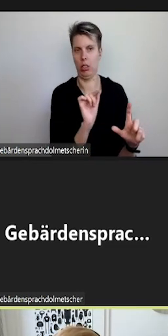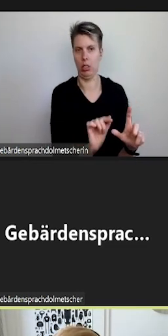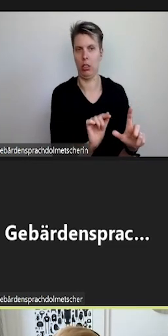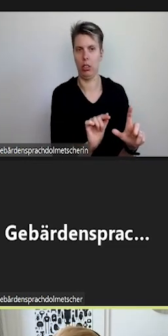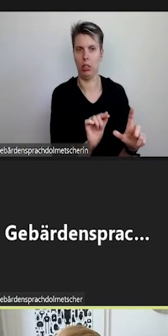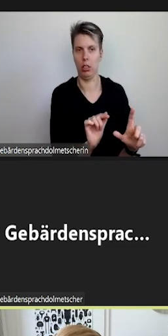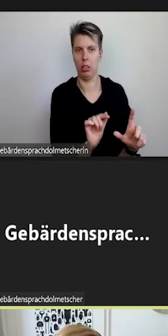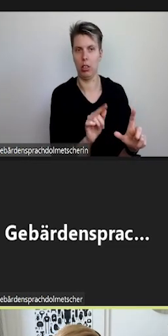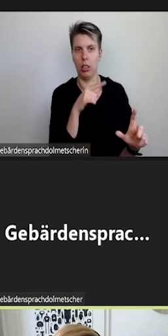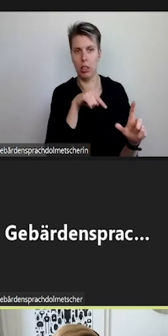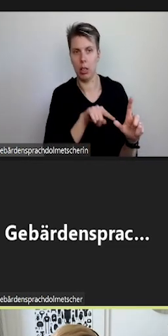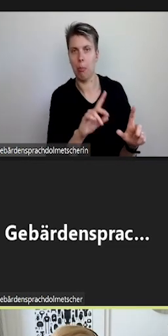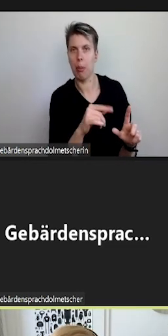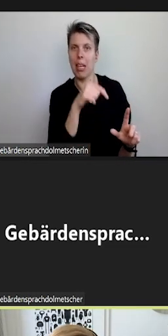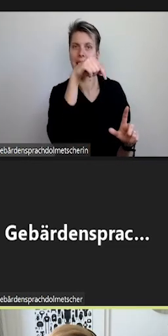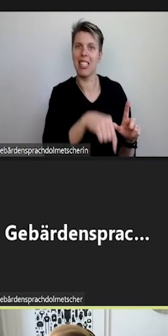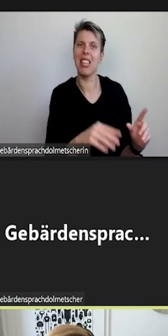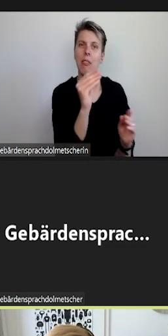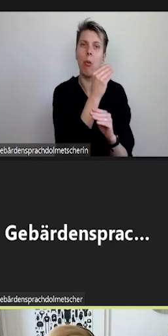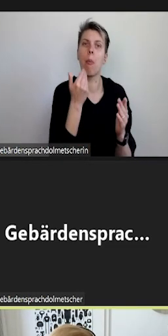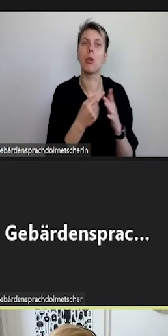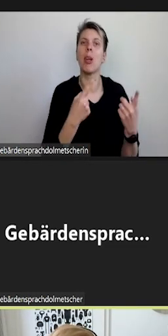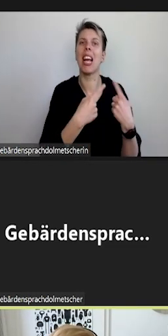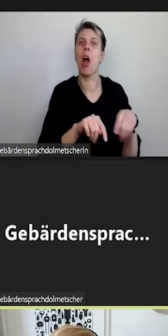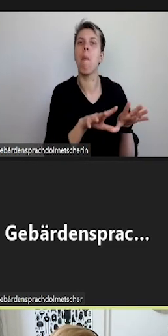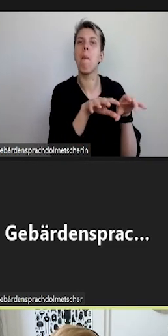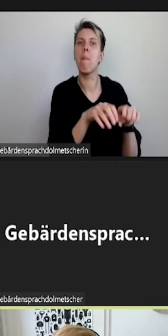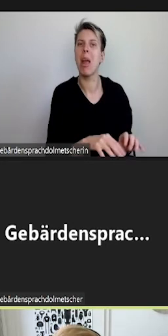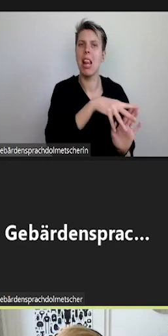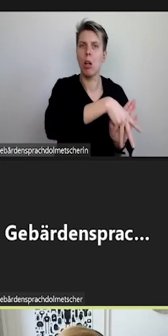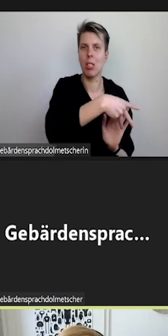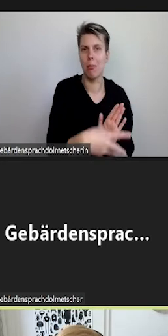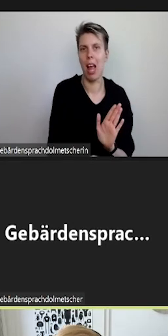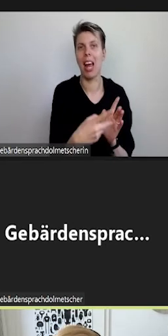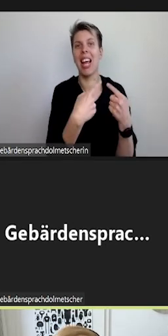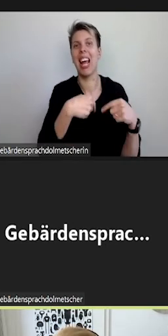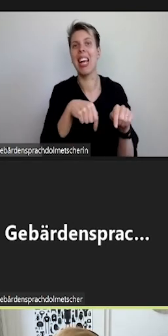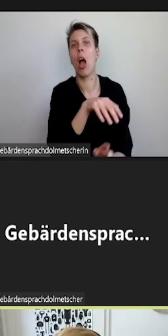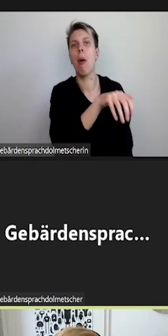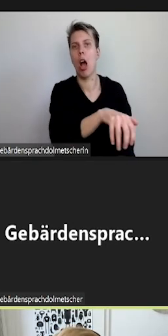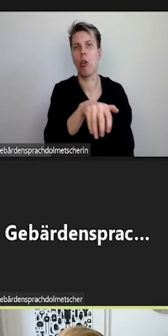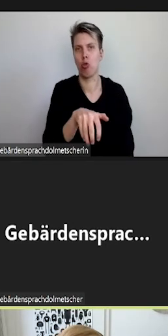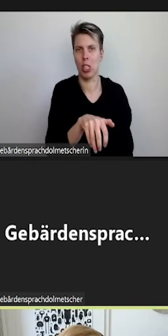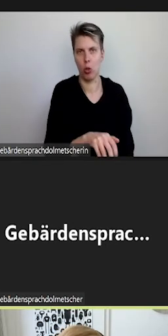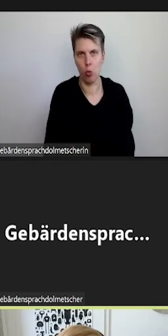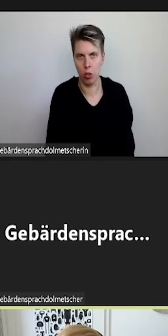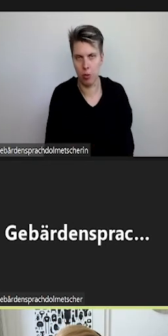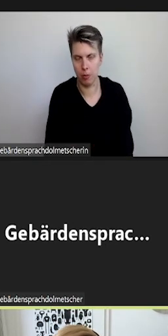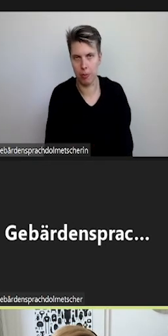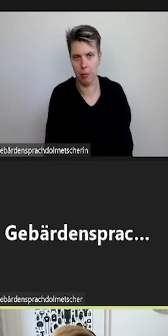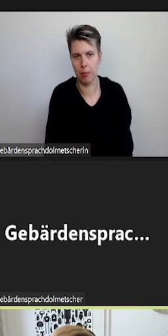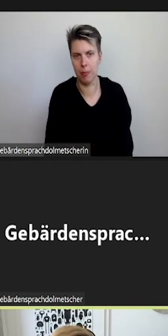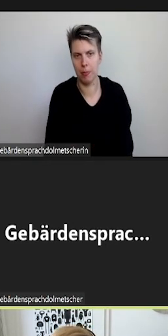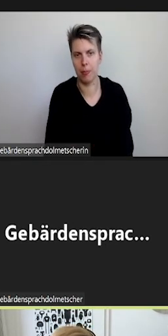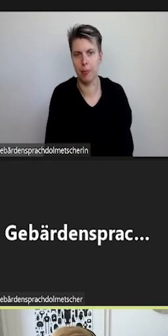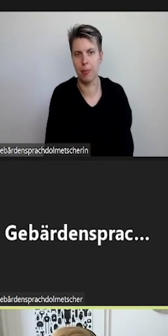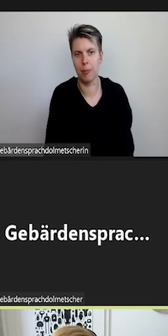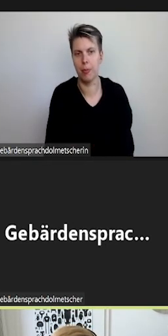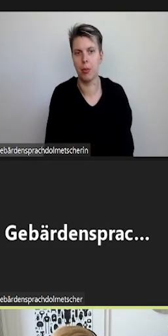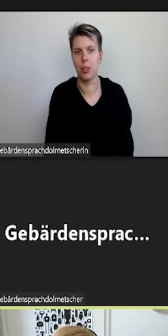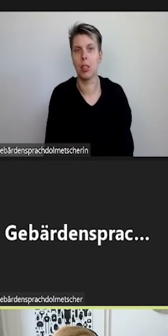Rauminformationen auch der Raumbelegungsplan und die Raumausstattung. In einer Kurzversion ist die tagesaktuelle